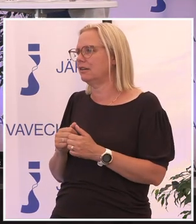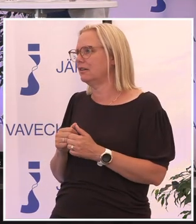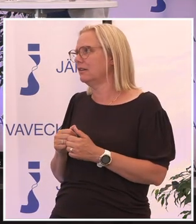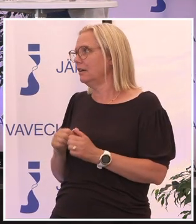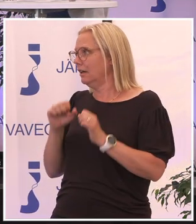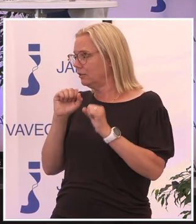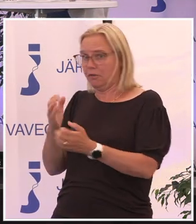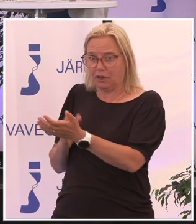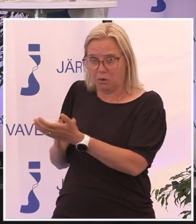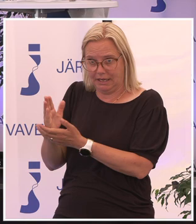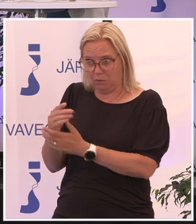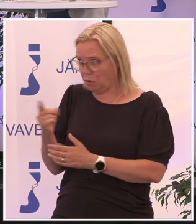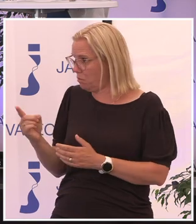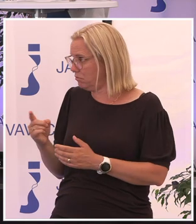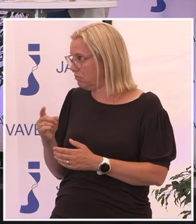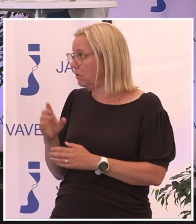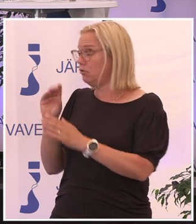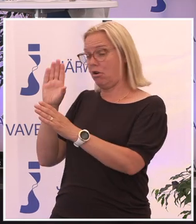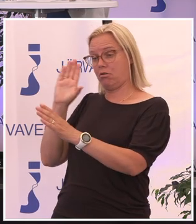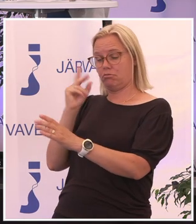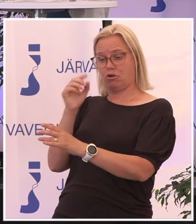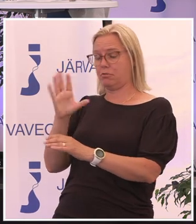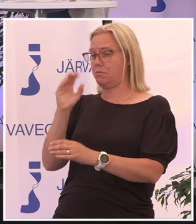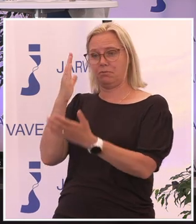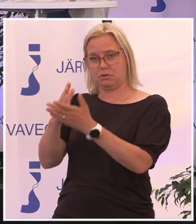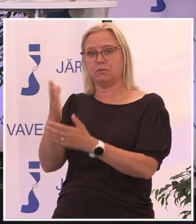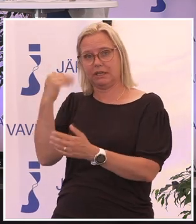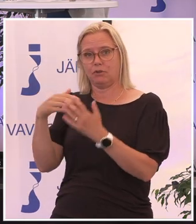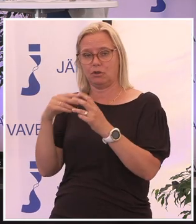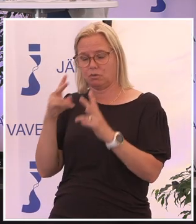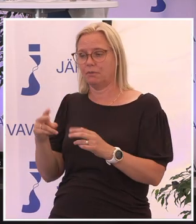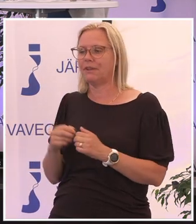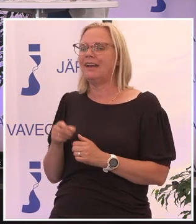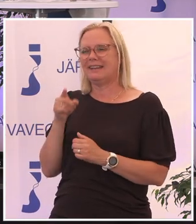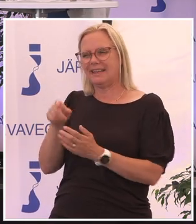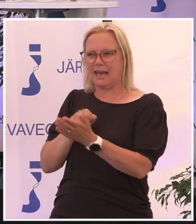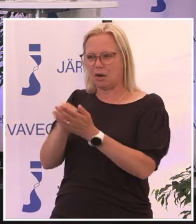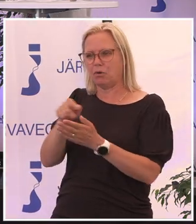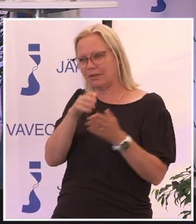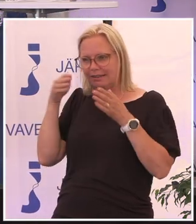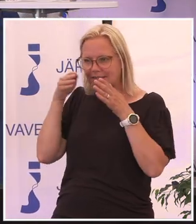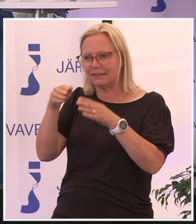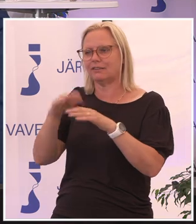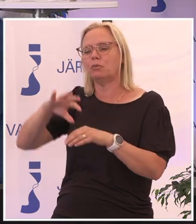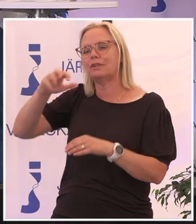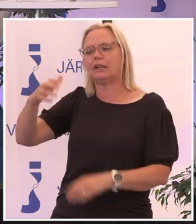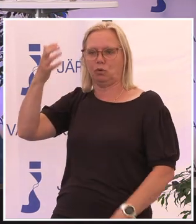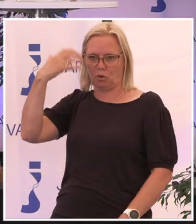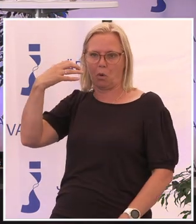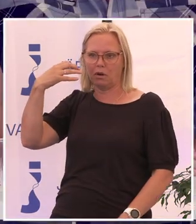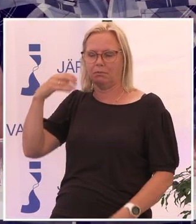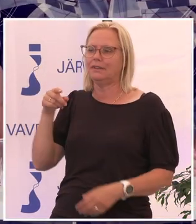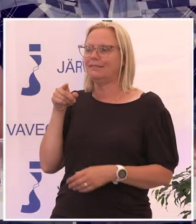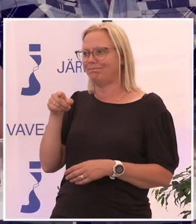Ska vi dra igenom dem? Det kan vi absolut göra. Och jag ska säga att den här rapporten riktar sig mot Region Stockholm som är den